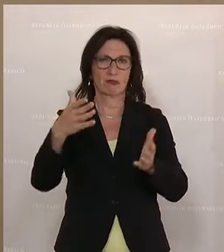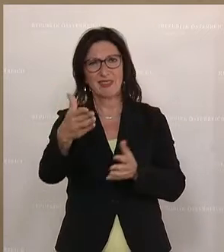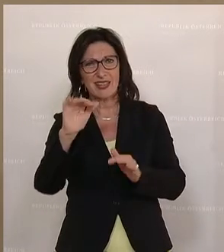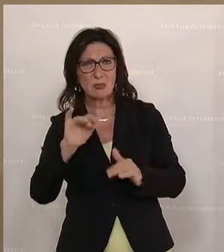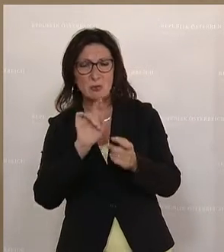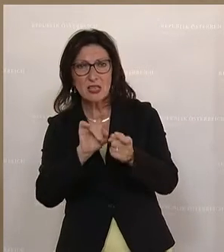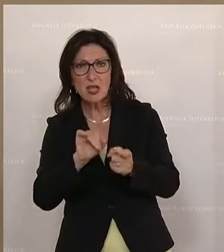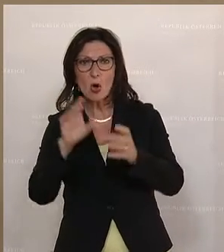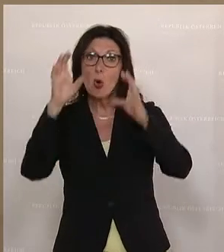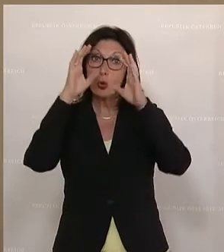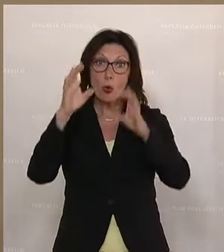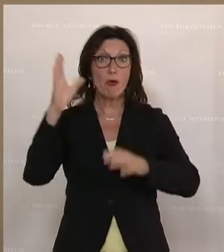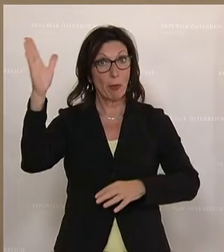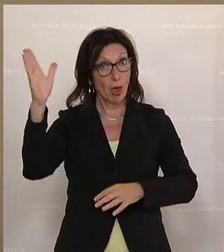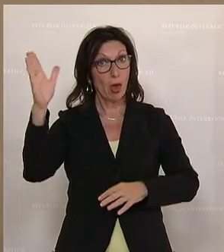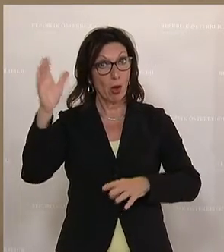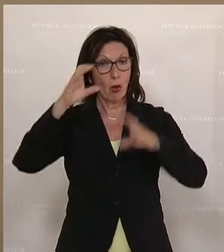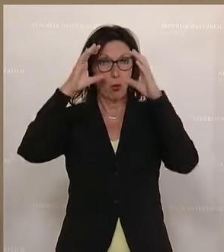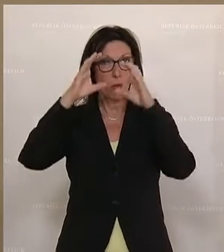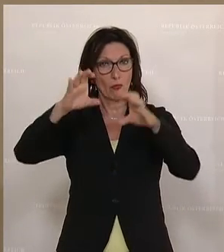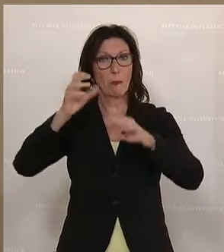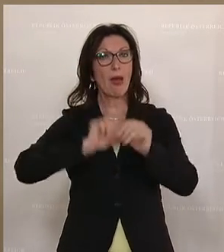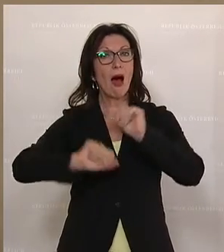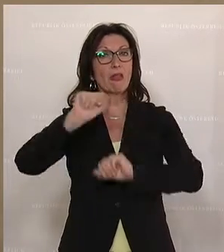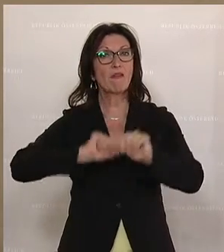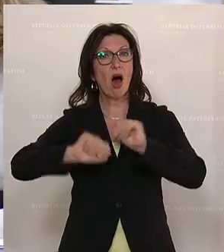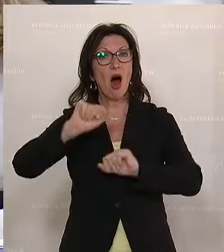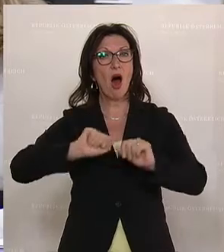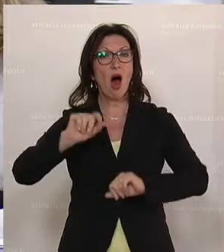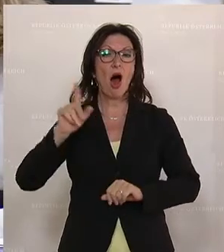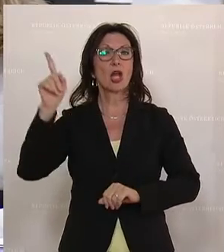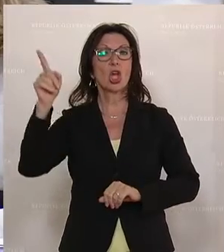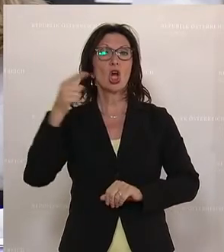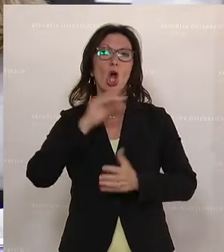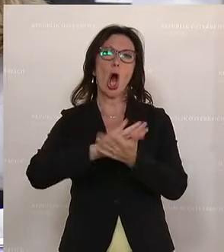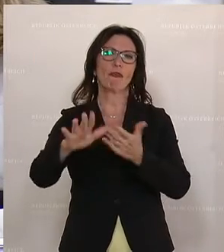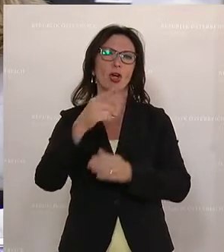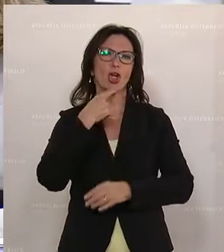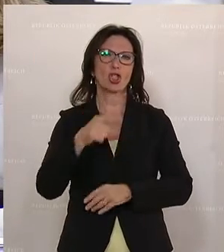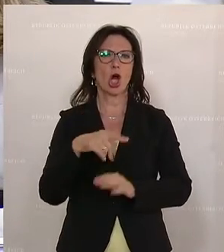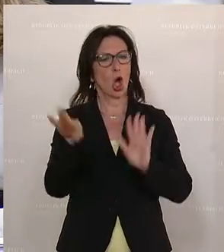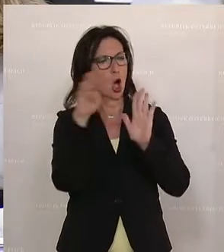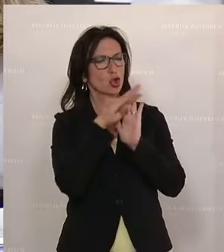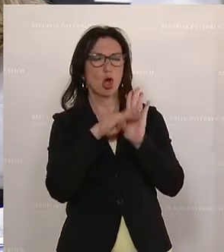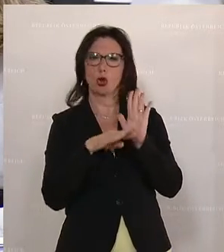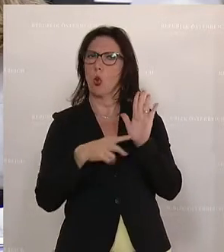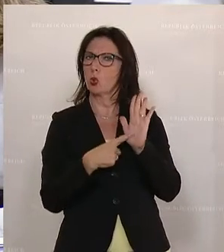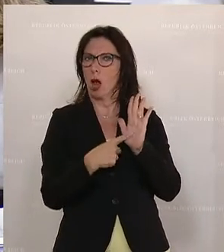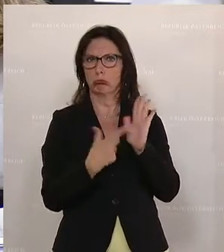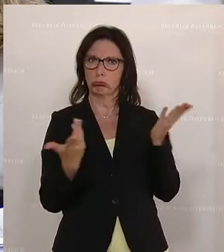Und die ÖVP, nämlich der ÖVP-Anwalt Werner Supern, sagt das ganz einfach, dass in den Statuten entsprechend der